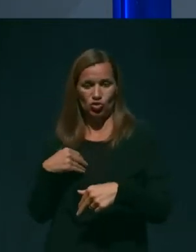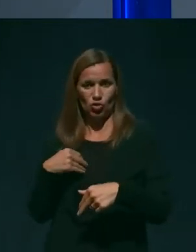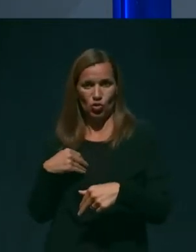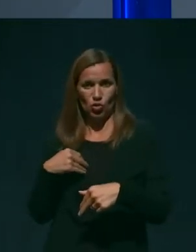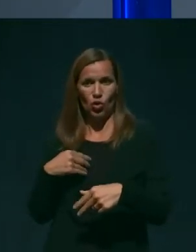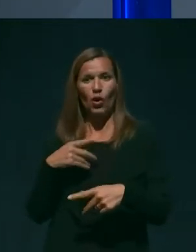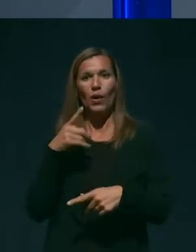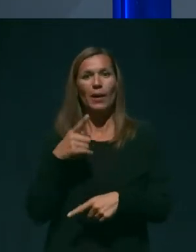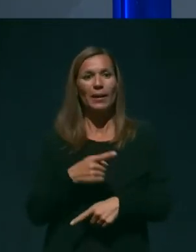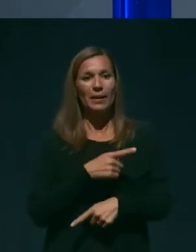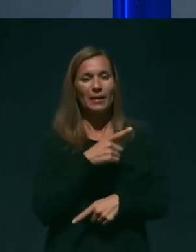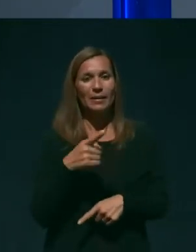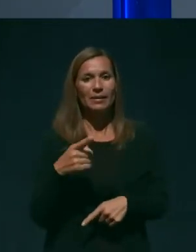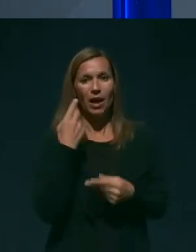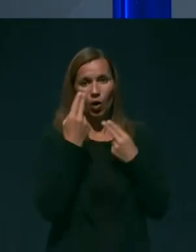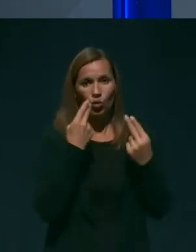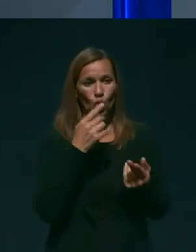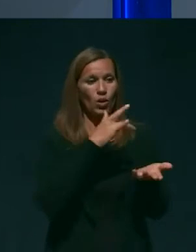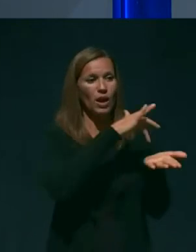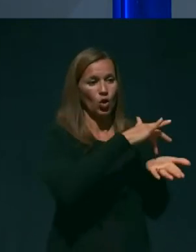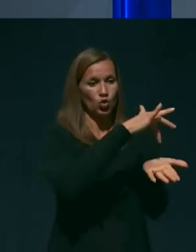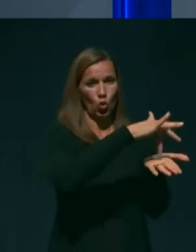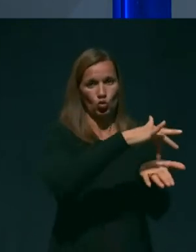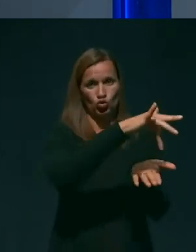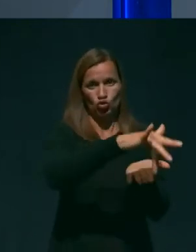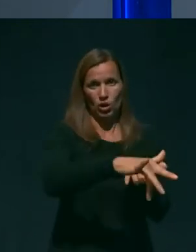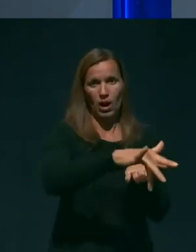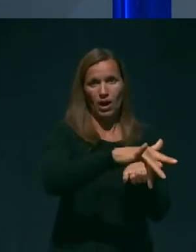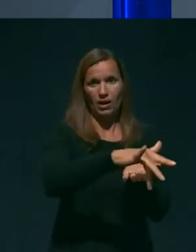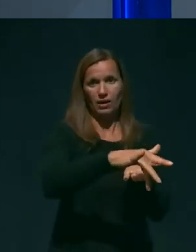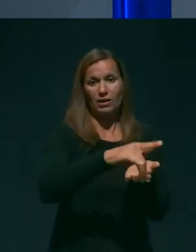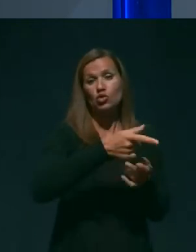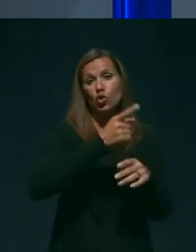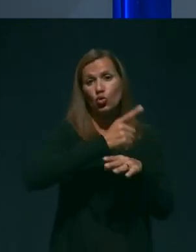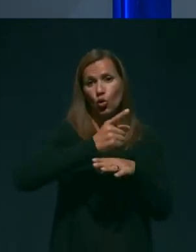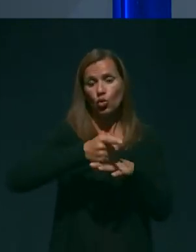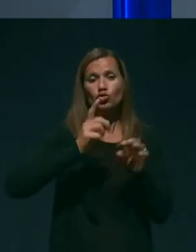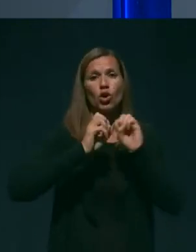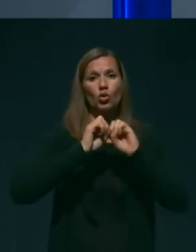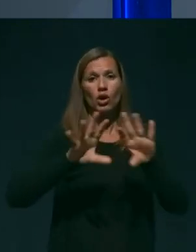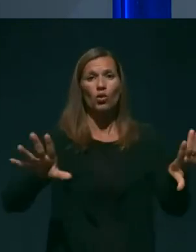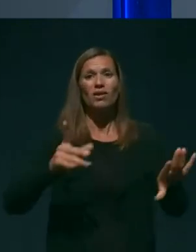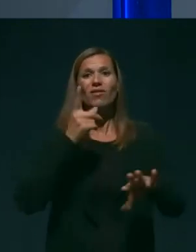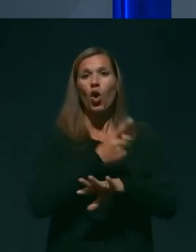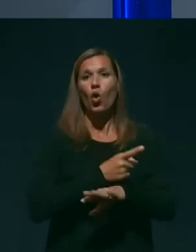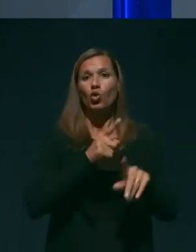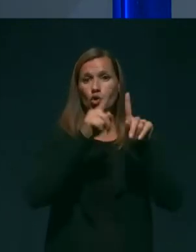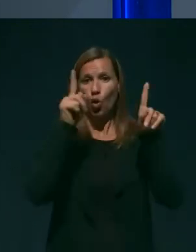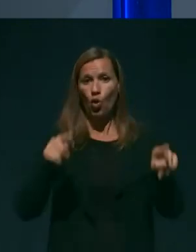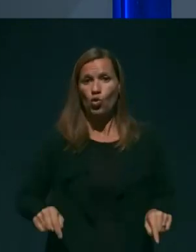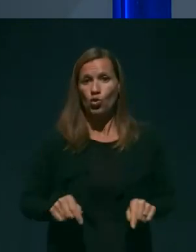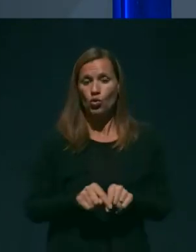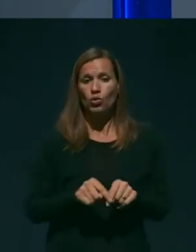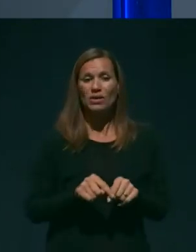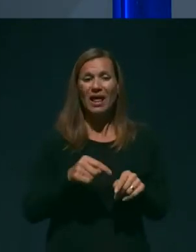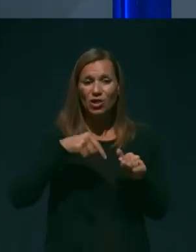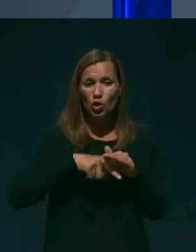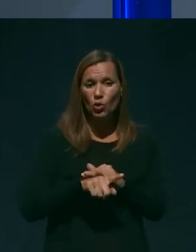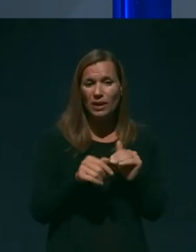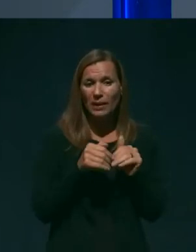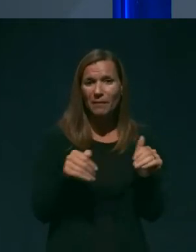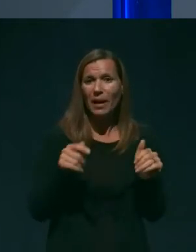kontrolnih točkah, ki so določene in objavljene v odloku na notranjih mejah z